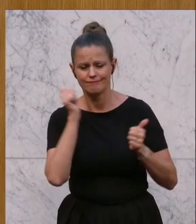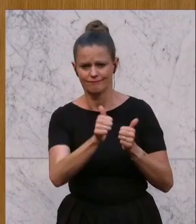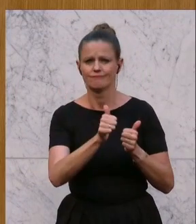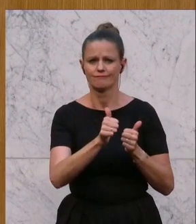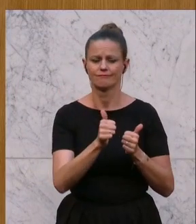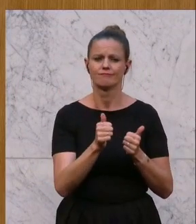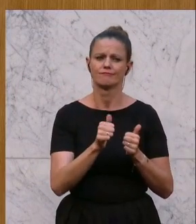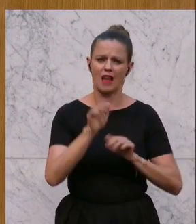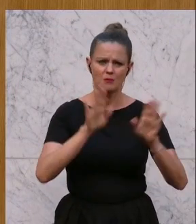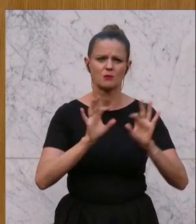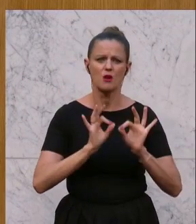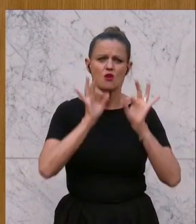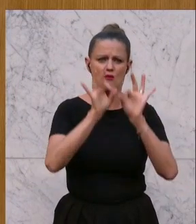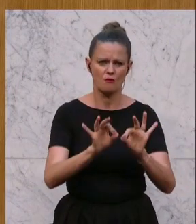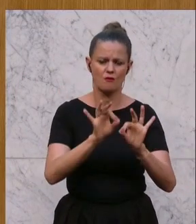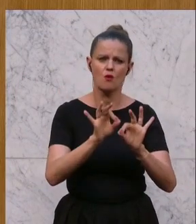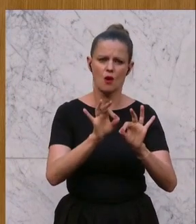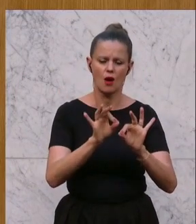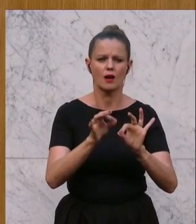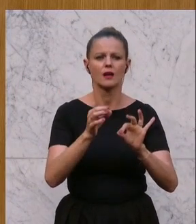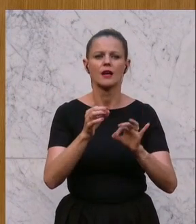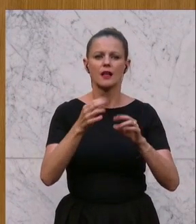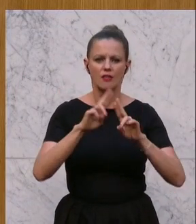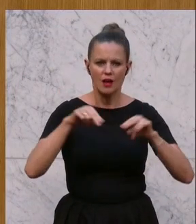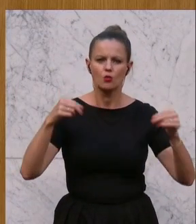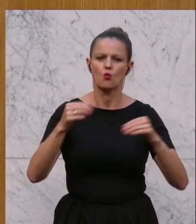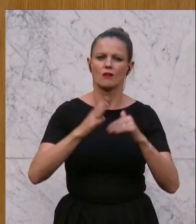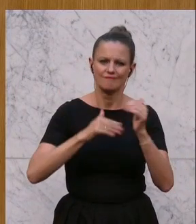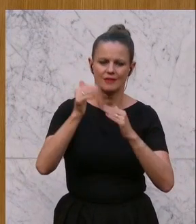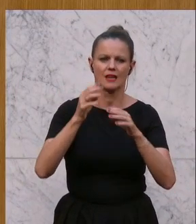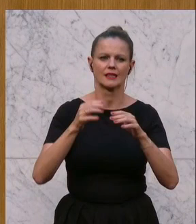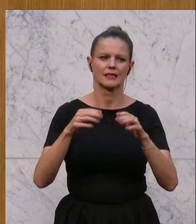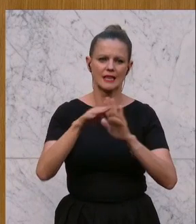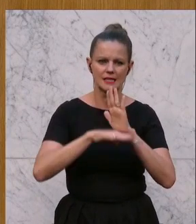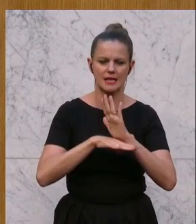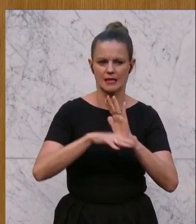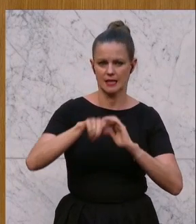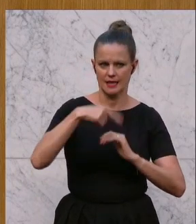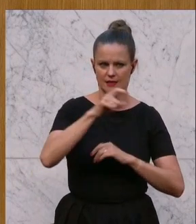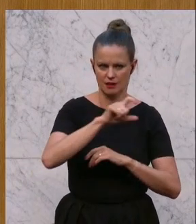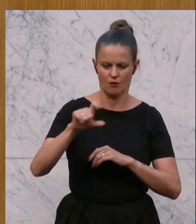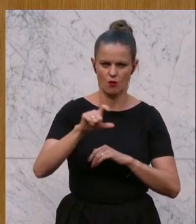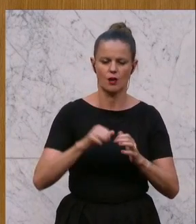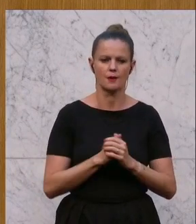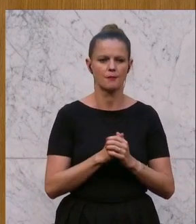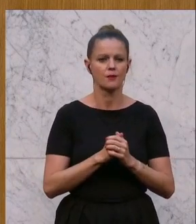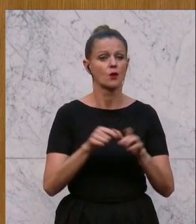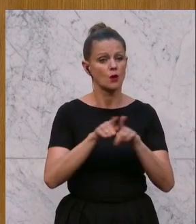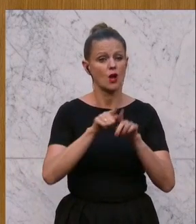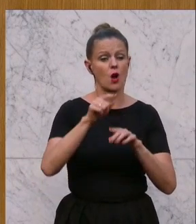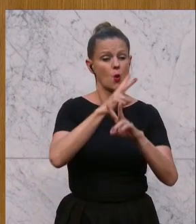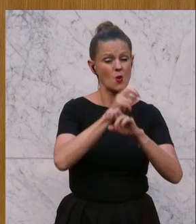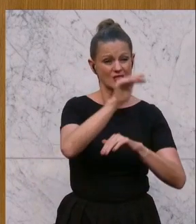für ein starkes Nature Restoration Law nächste Woche im Plenum, im EP. Und auf österreichischer Ebene